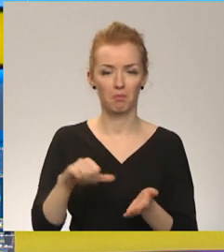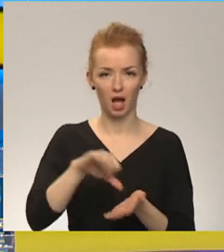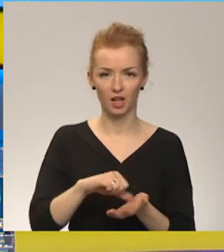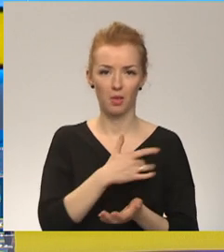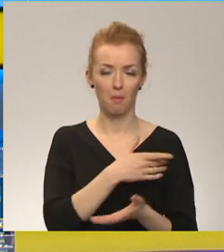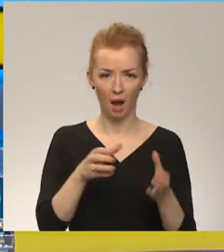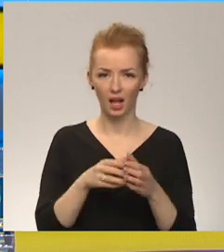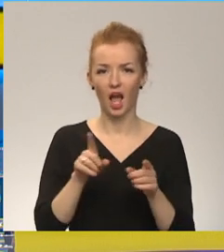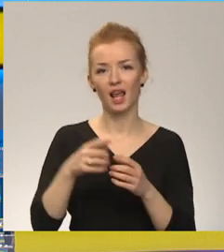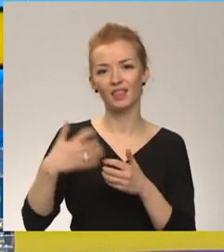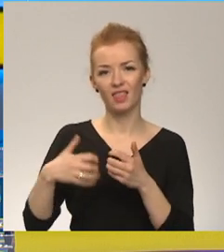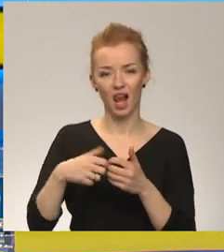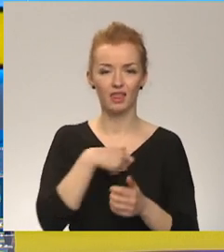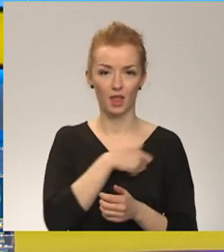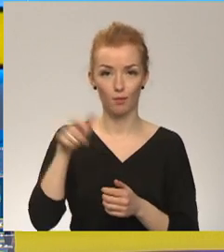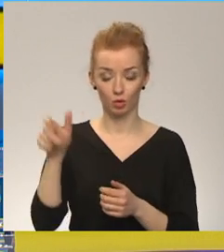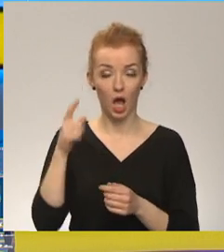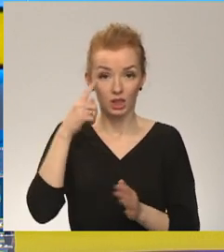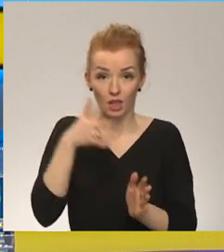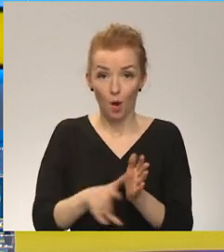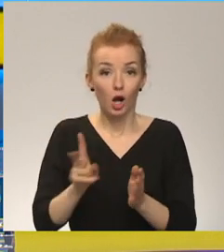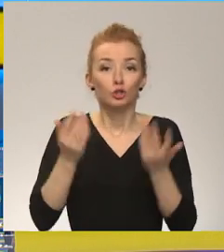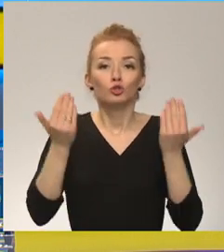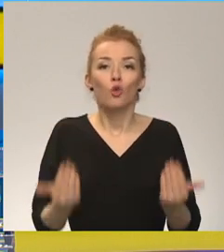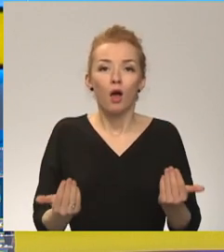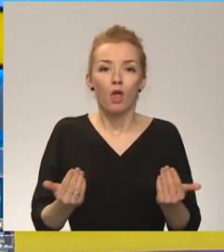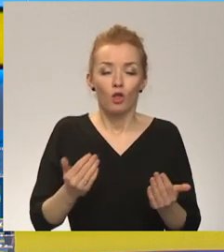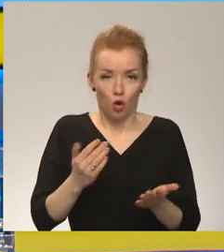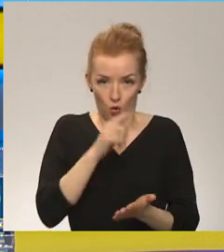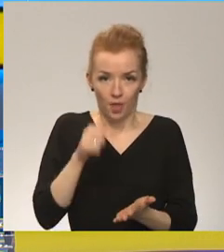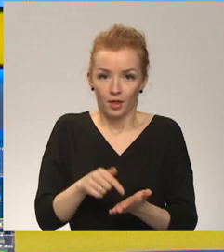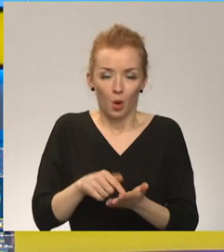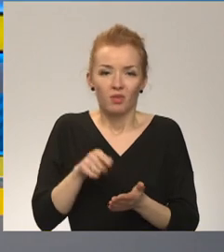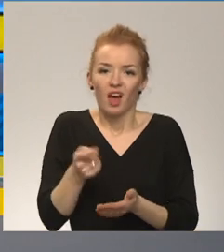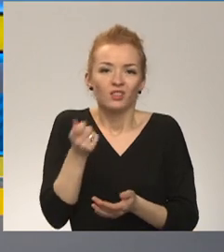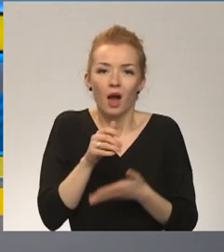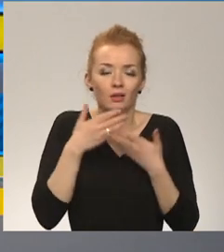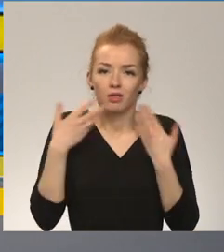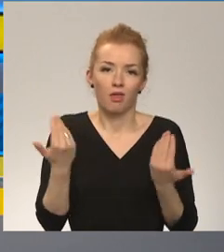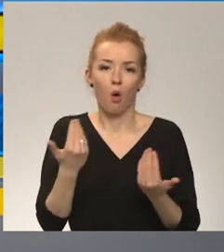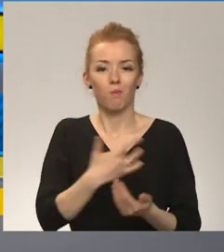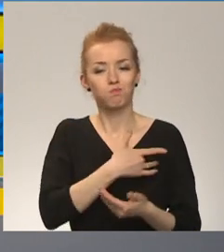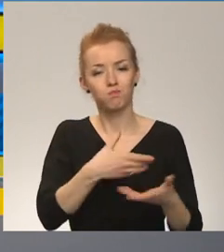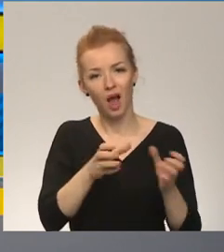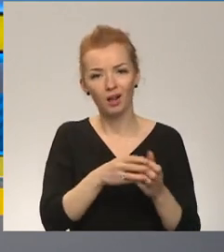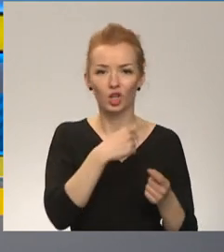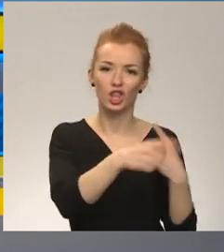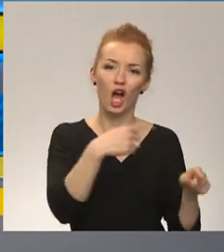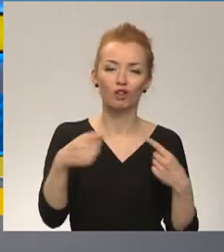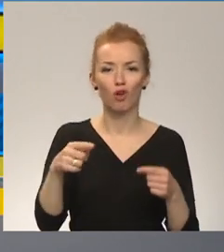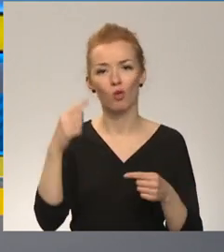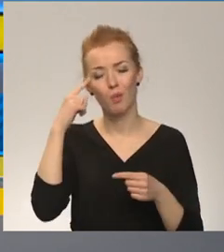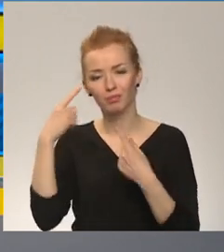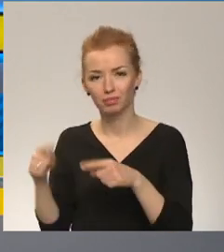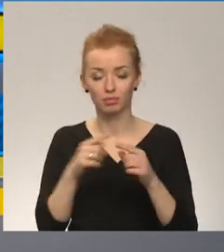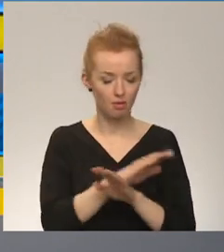deputāti saprot, ka tas, kas šodien ir noticis pēc būtības vairs nav ideoloģisks vai partiju dažādu attiekšumu jautājumus, tas